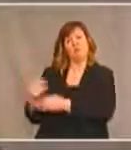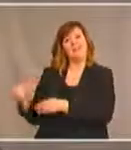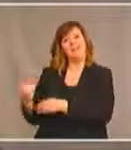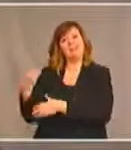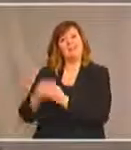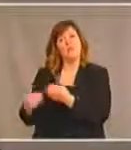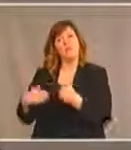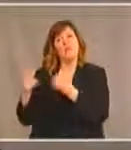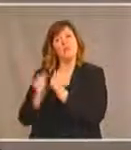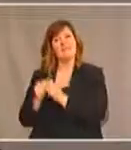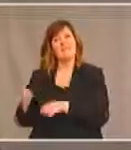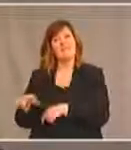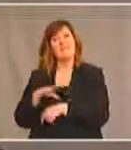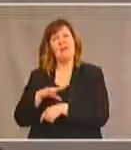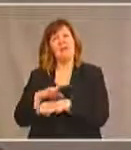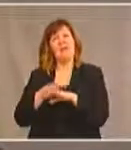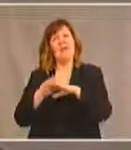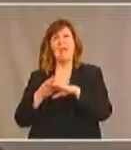mais inaccessible